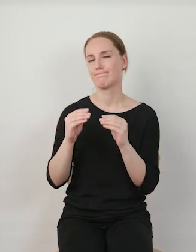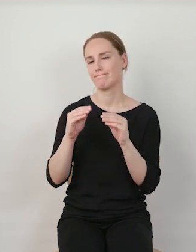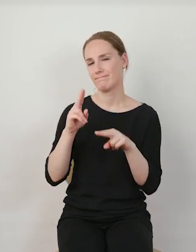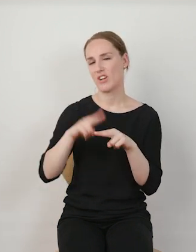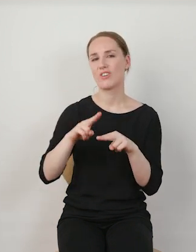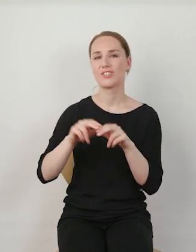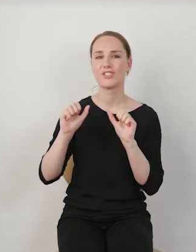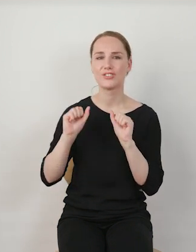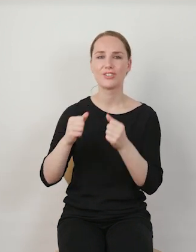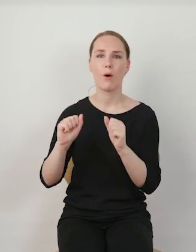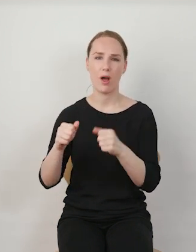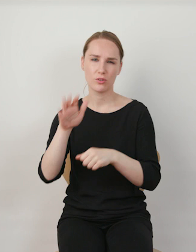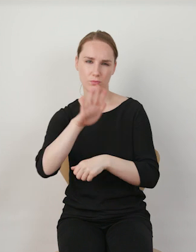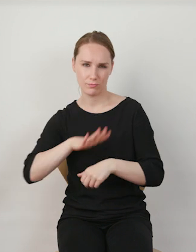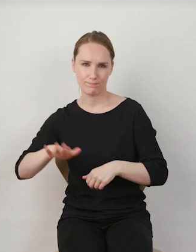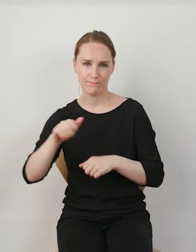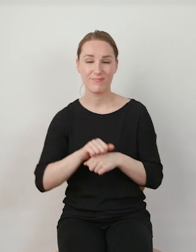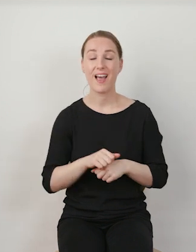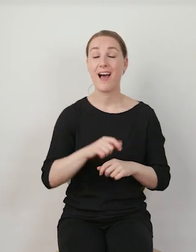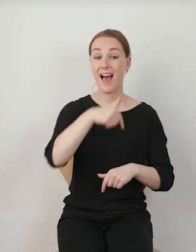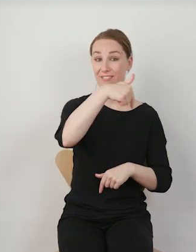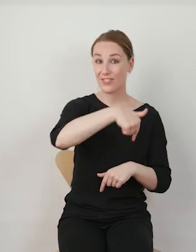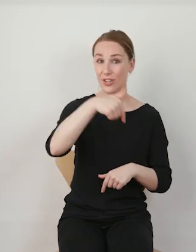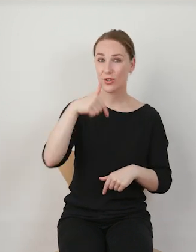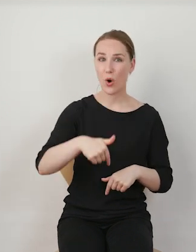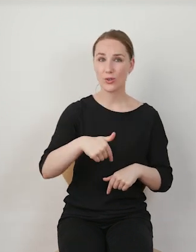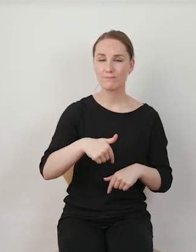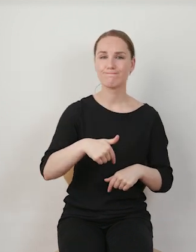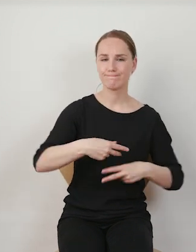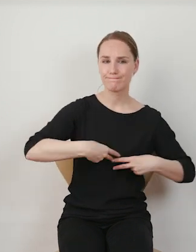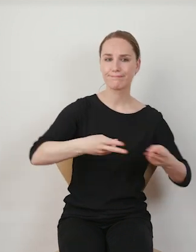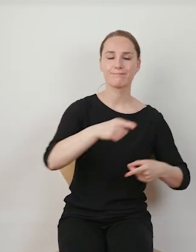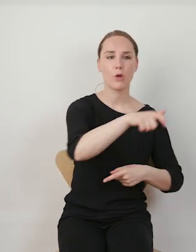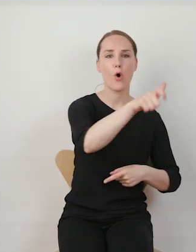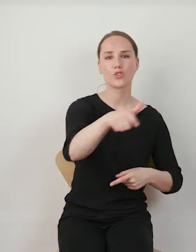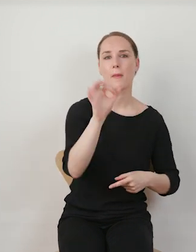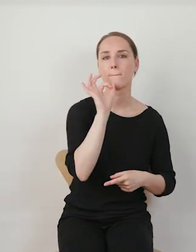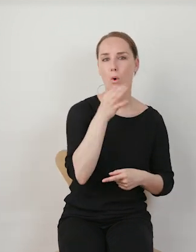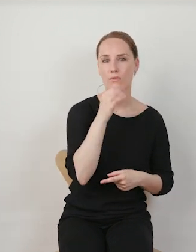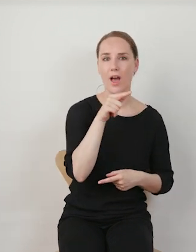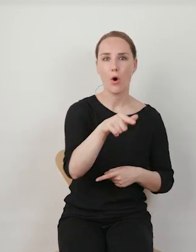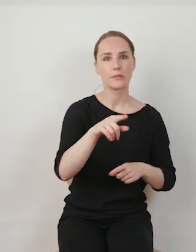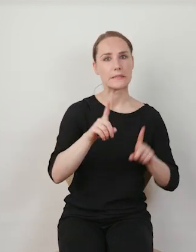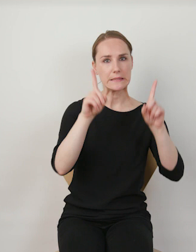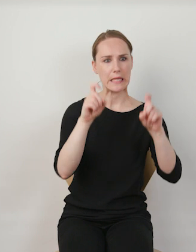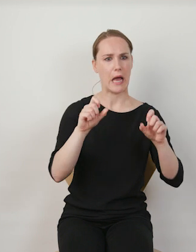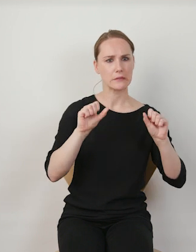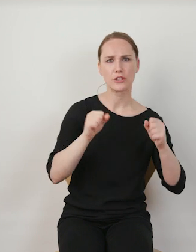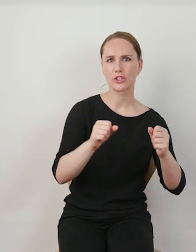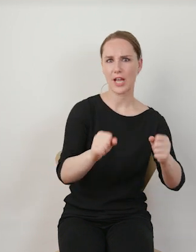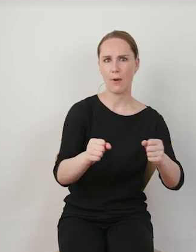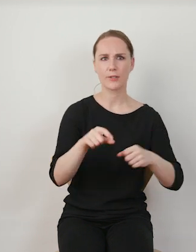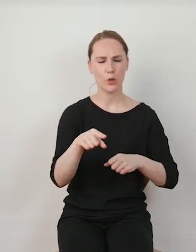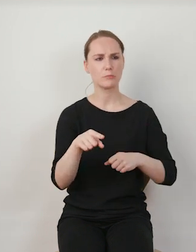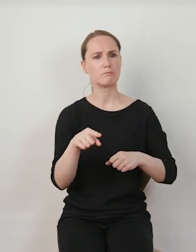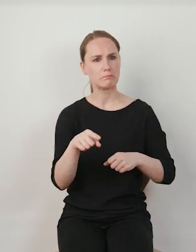społecznego, o tyle TikTok ze swoim przekazem trafia do użytkowników młodszych, którzy zaczynają się angażować, którzy